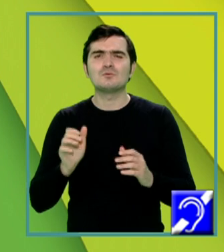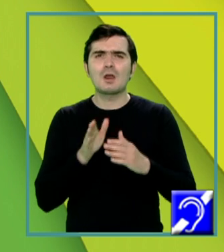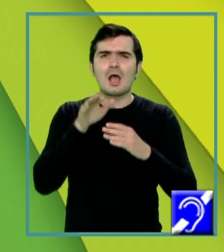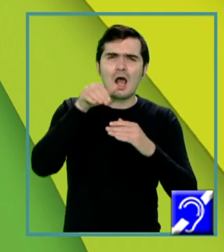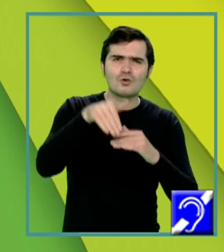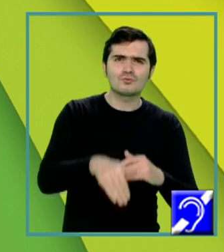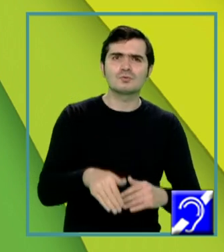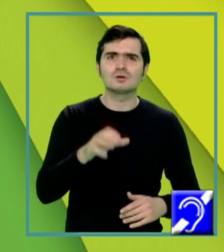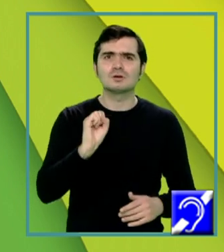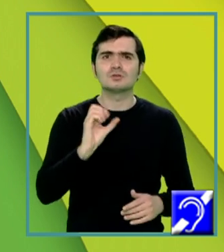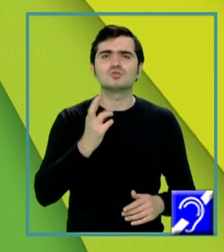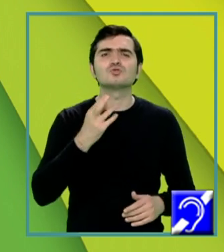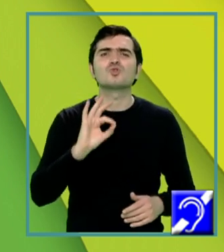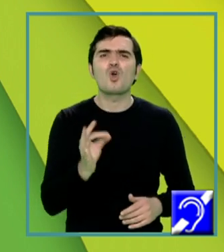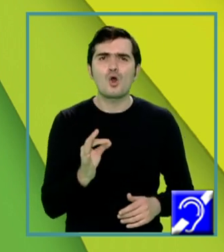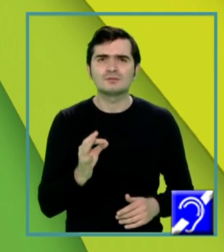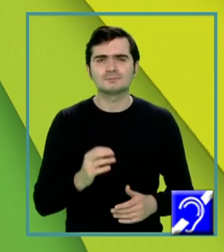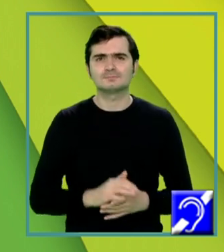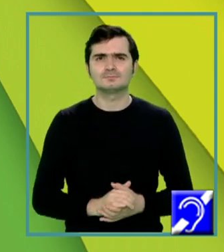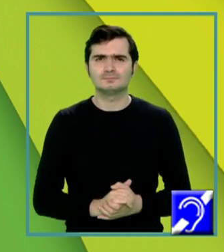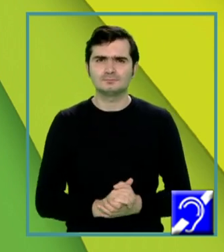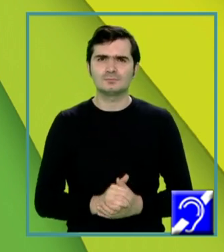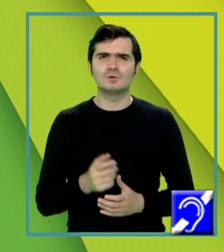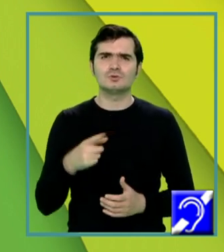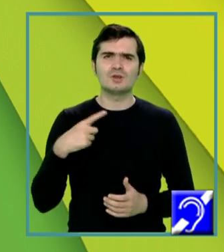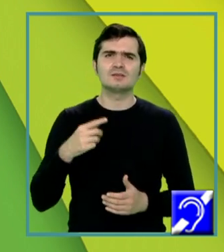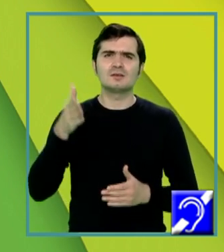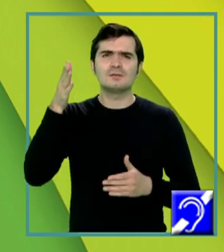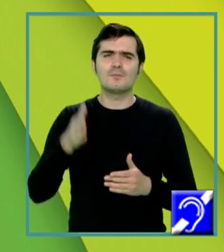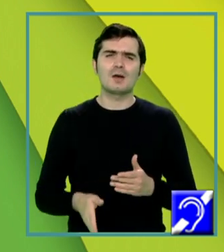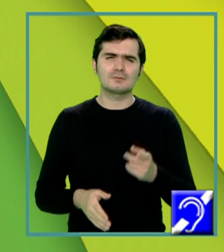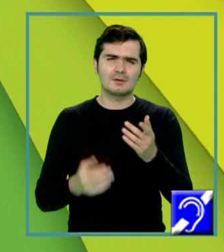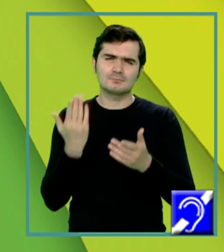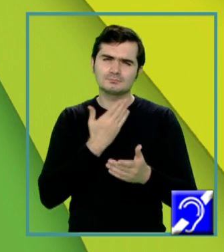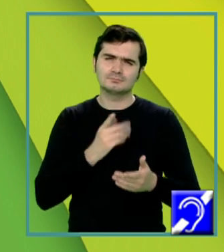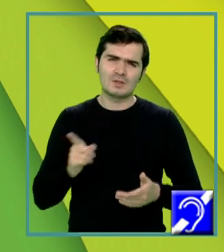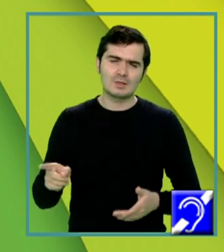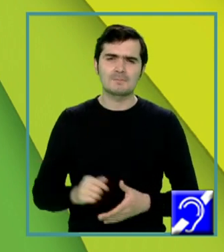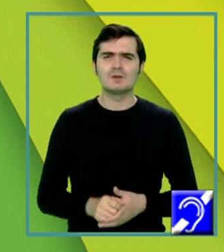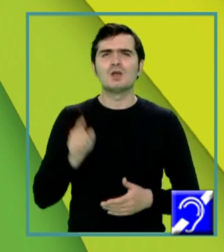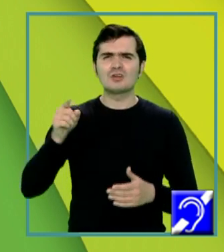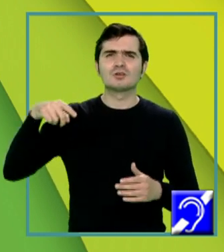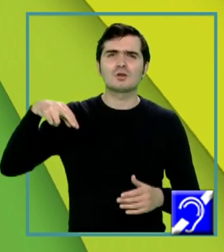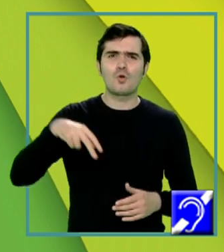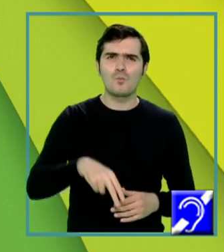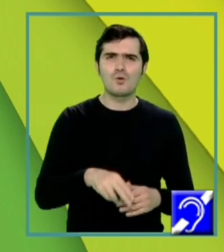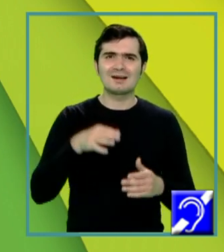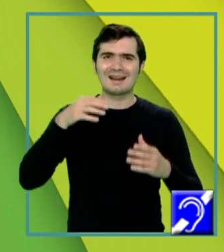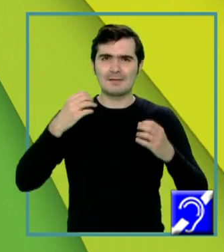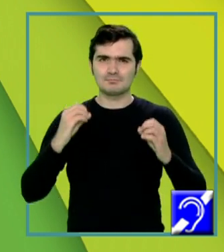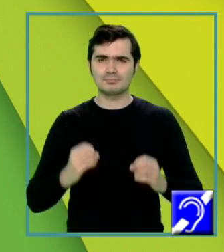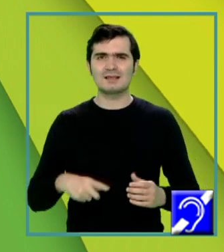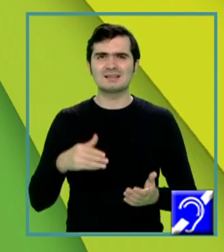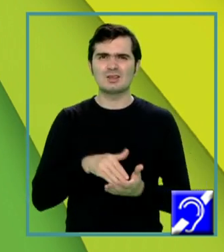astfel o pungă tegumentară provenită din partea ventrală a peretelui abdominal. Această coborâre este necesară, deoarece în